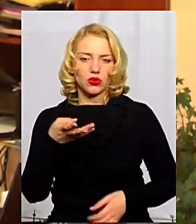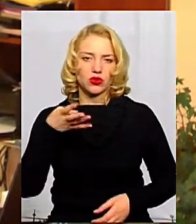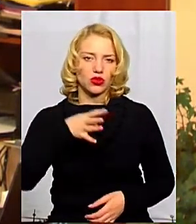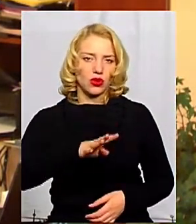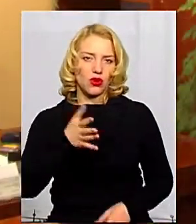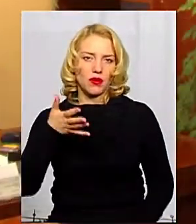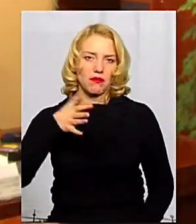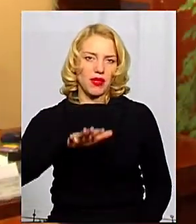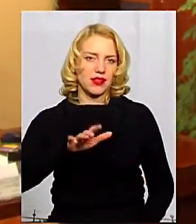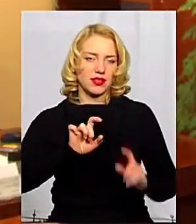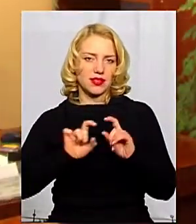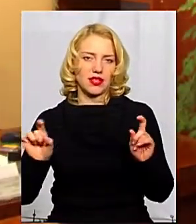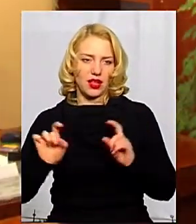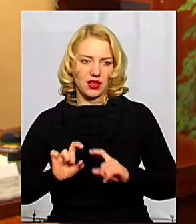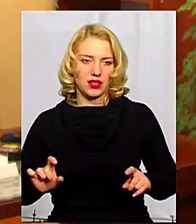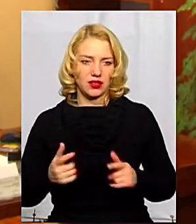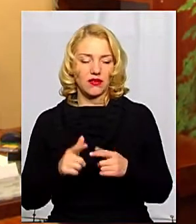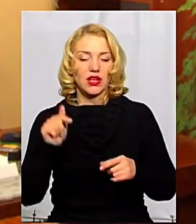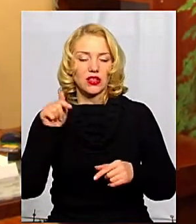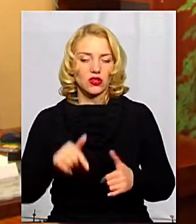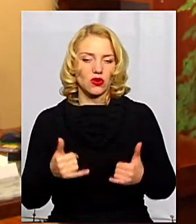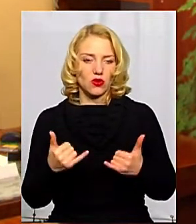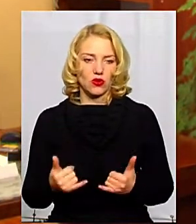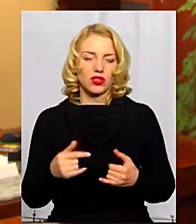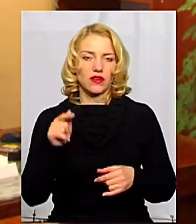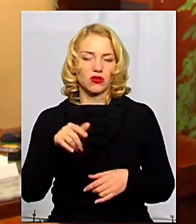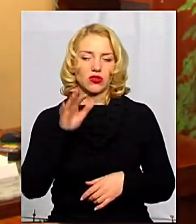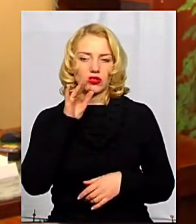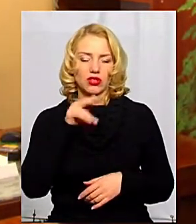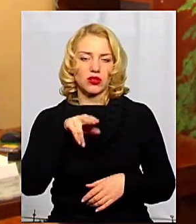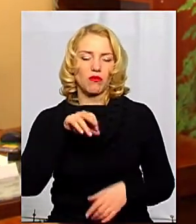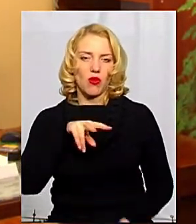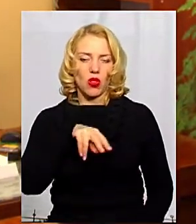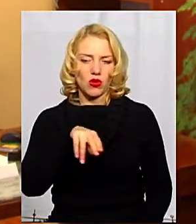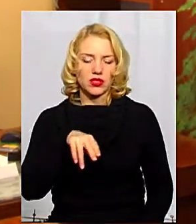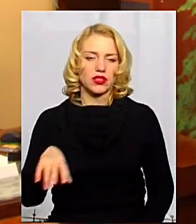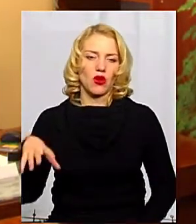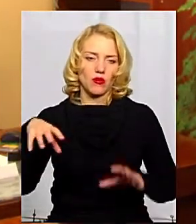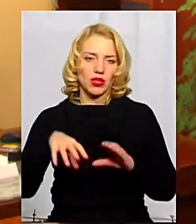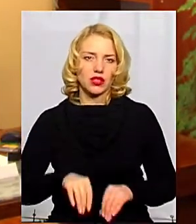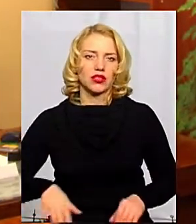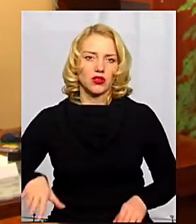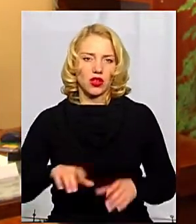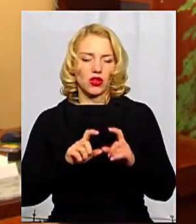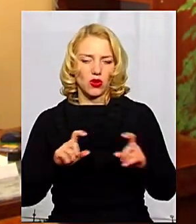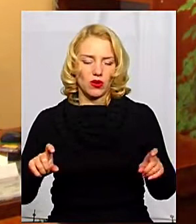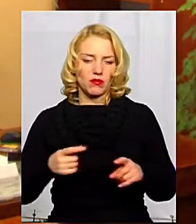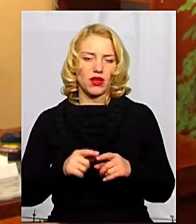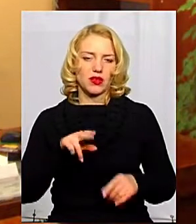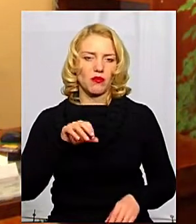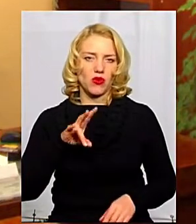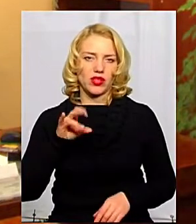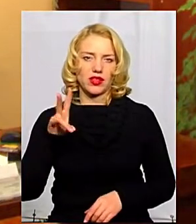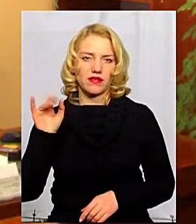подекуди п'ять закладів. І сьогодні в той же час ще по Полонській об'єднаній територіальній громаді, по Нінківська об'єднана